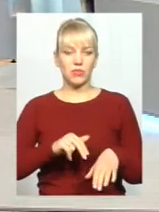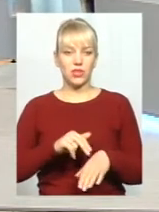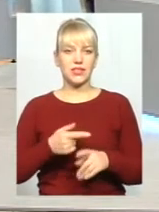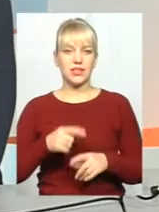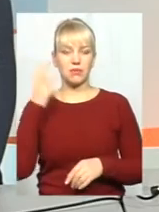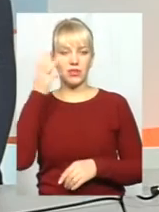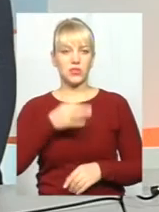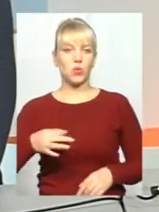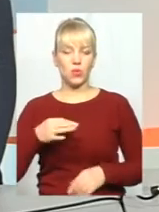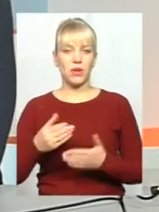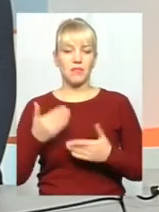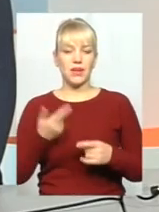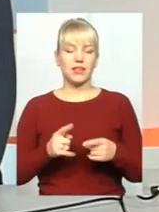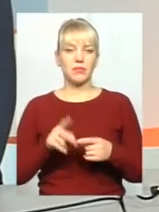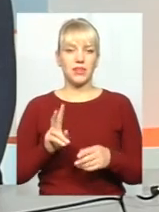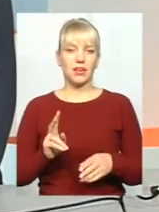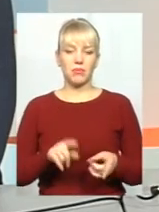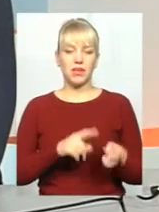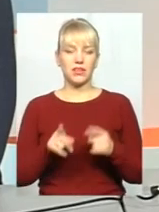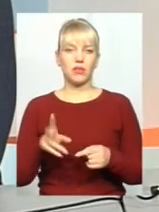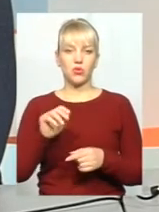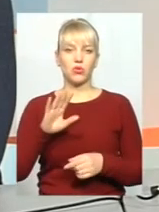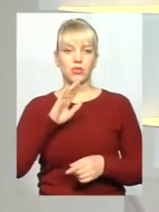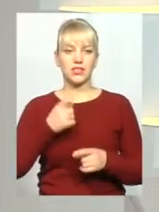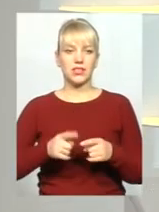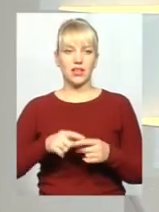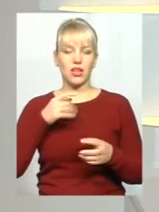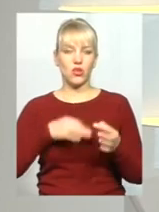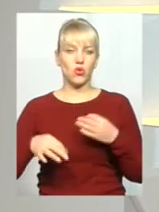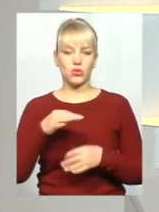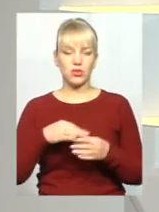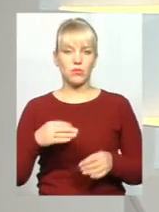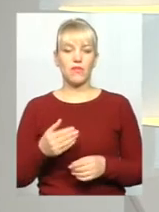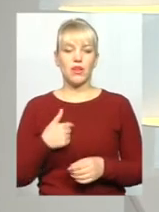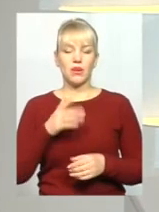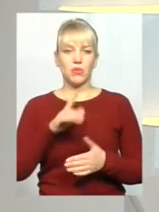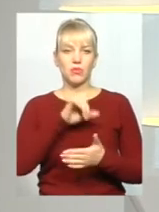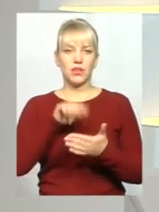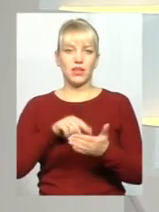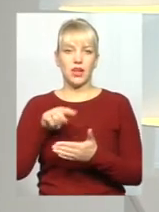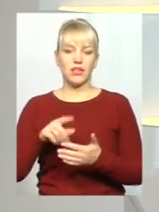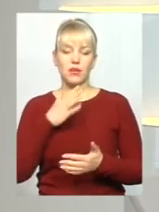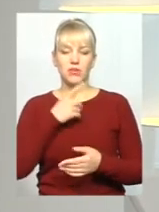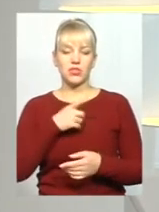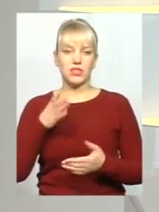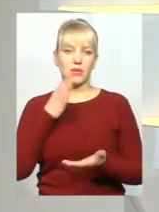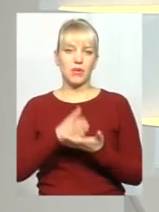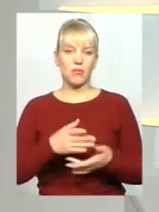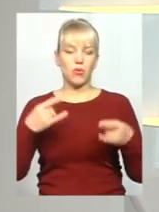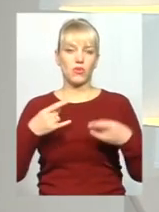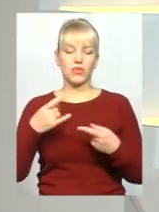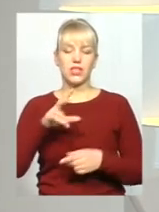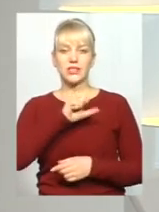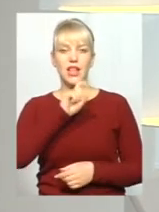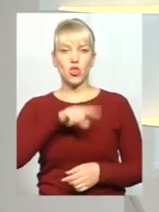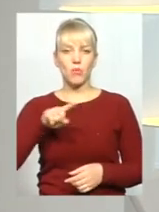і перед тим, як ми вже перейдемо до розмови, я ще нагадаю нашим глядачам, що ви можете поставити своє запитання під час прямого ефіру, як за номерами телефонів,